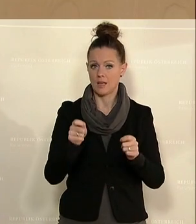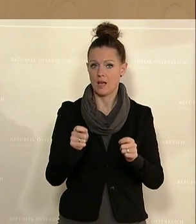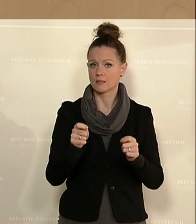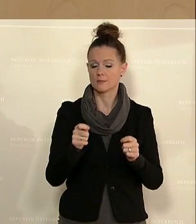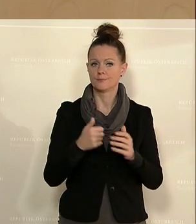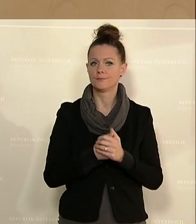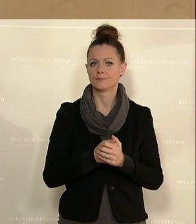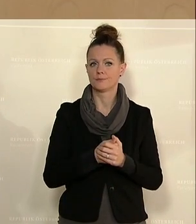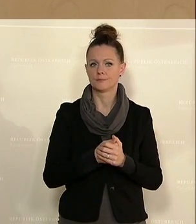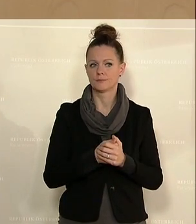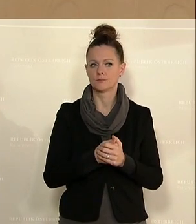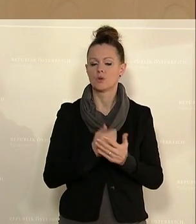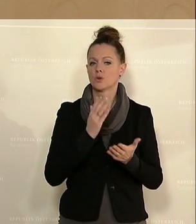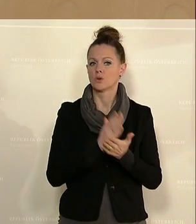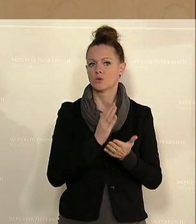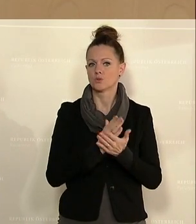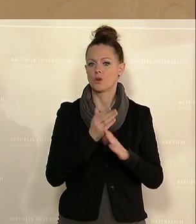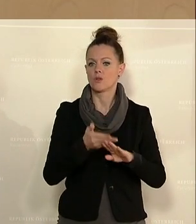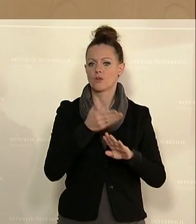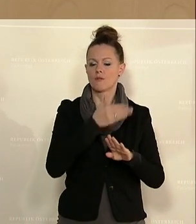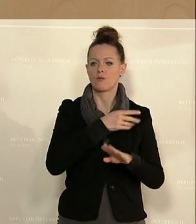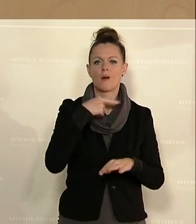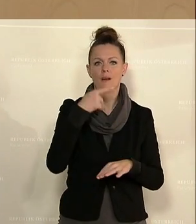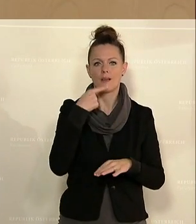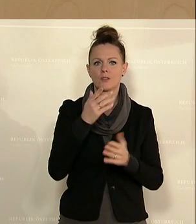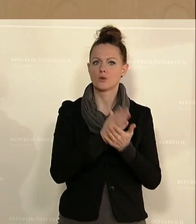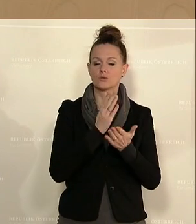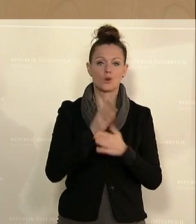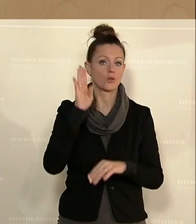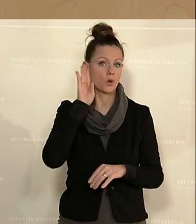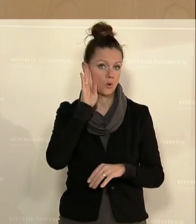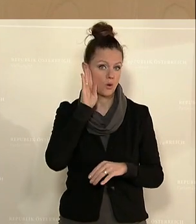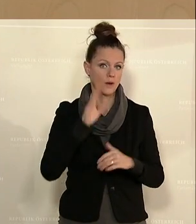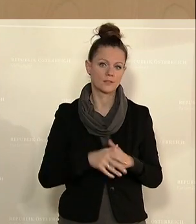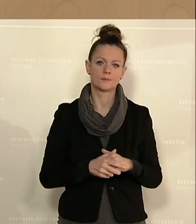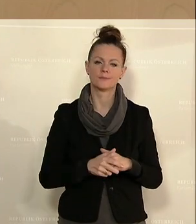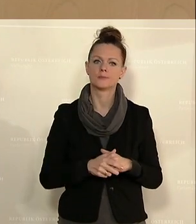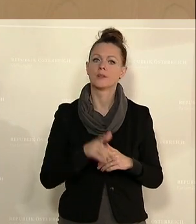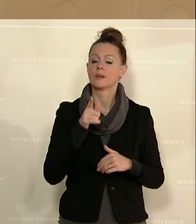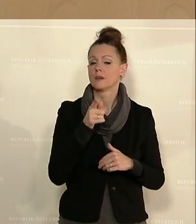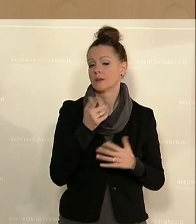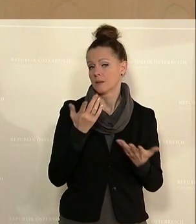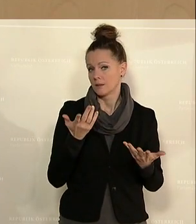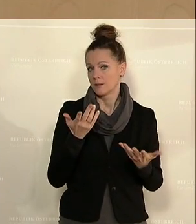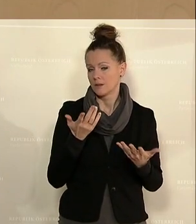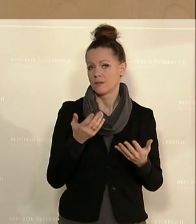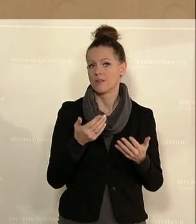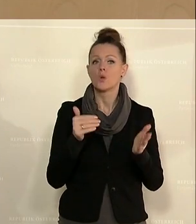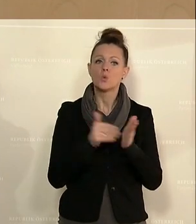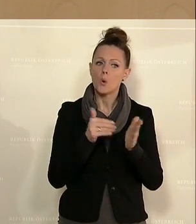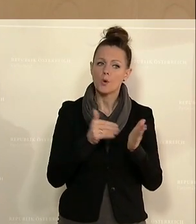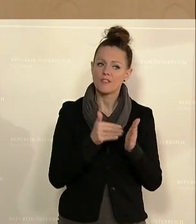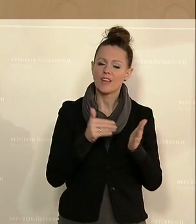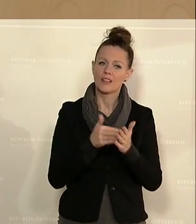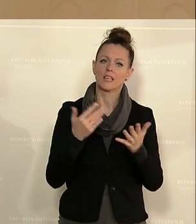haben es bereits von den Vorrednern auch gehört, ist eine Verlängerung der notwendigen